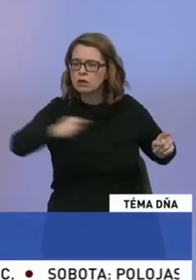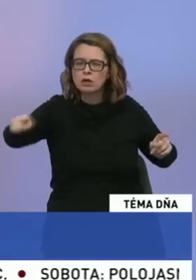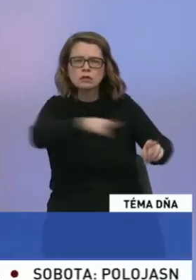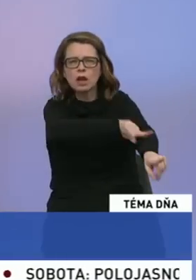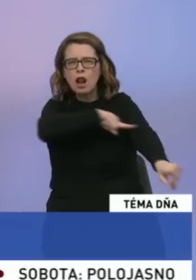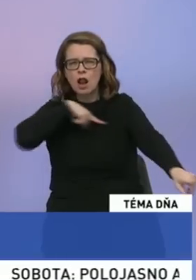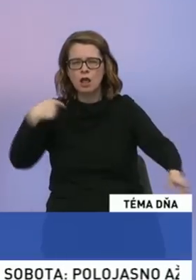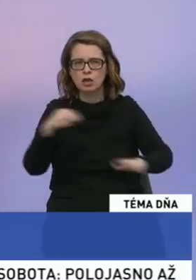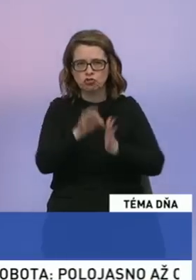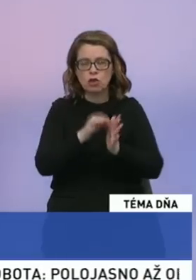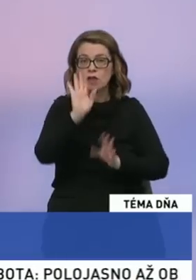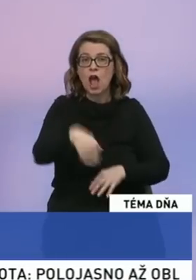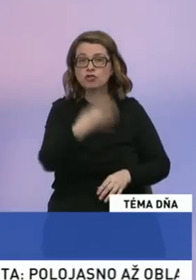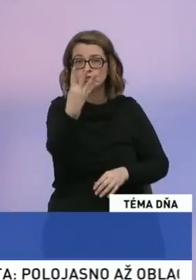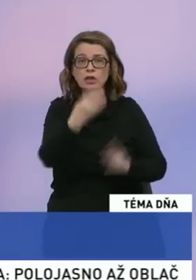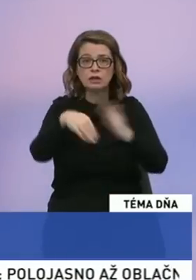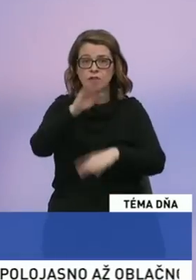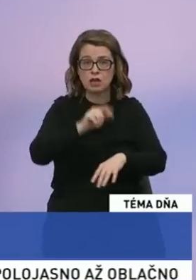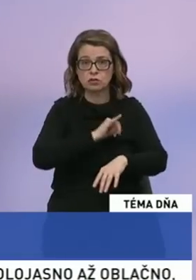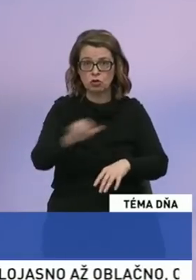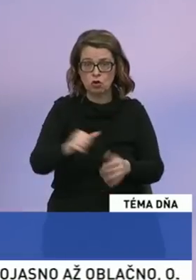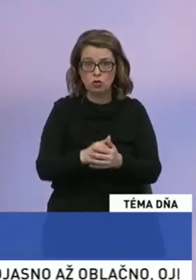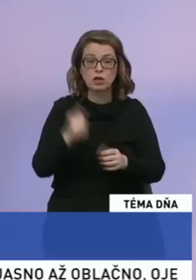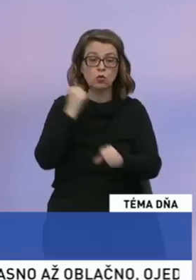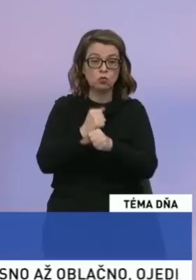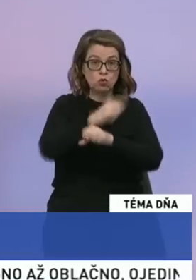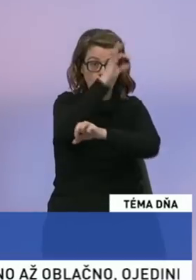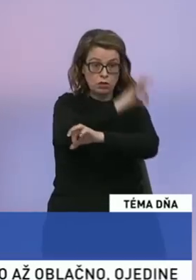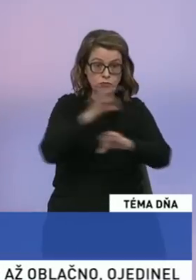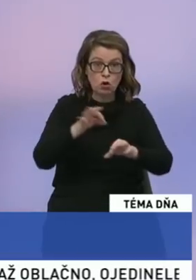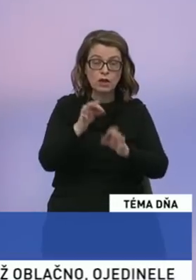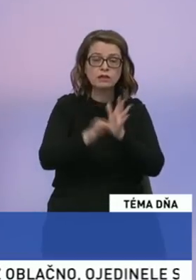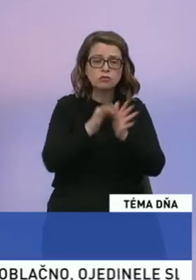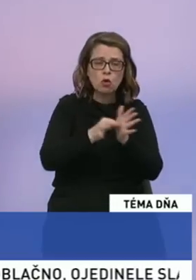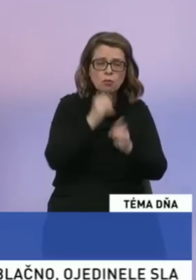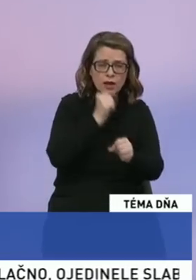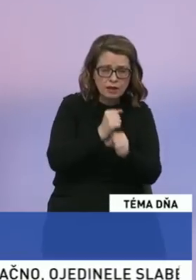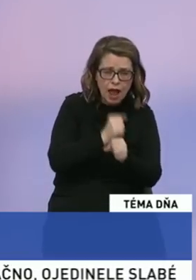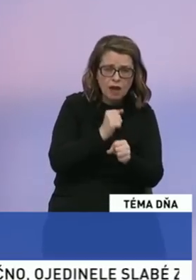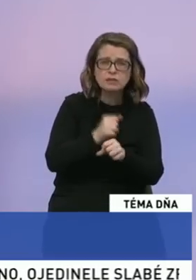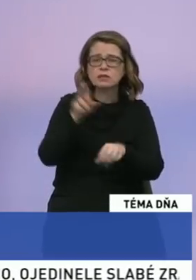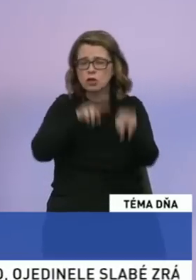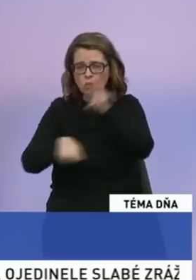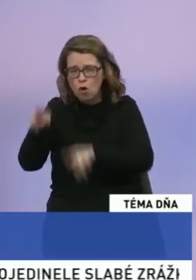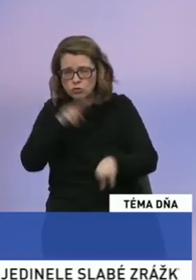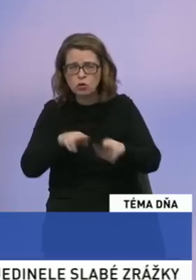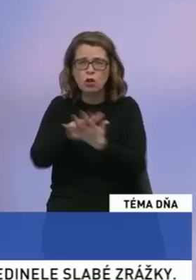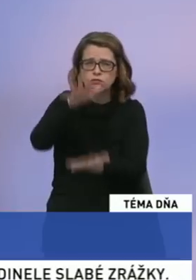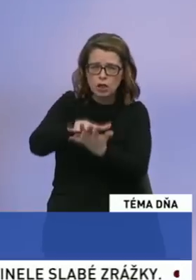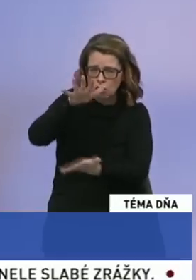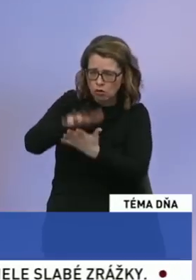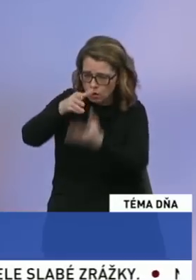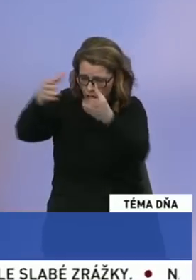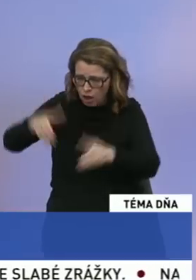čas. Častokrát aj 4 roky a viac napíše projekt. Doba realizácie, kontroly, byrokratizácia celého